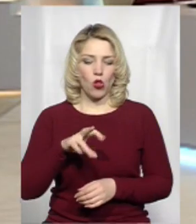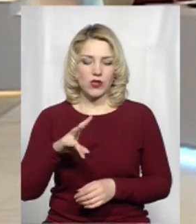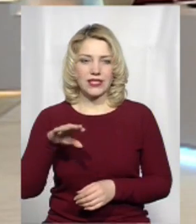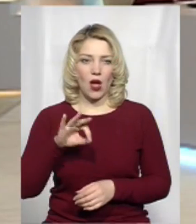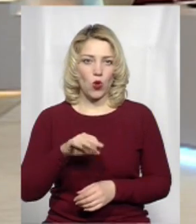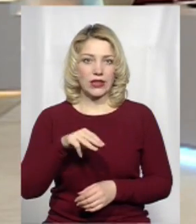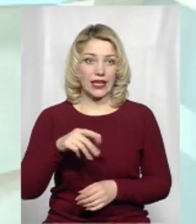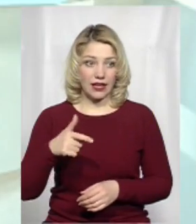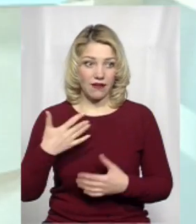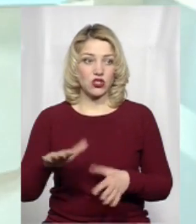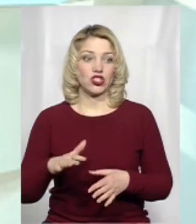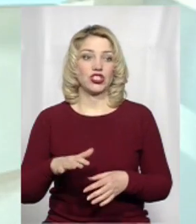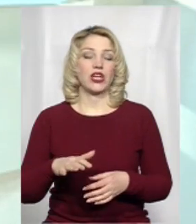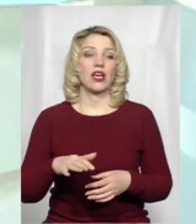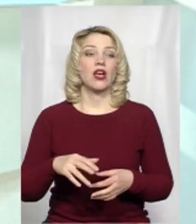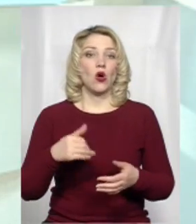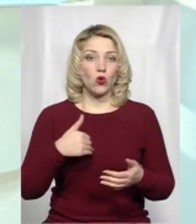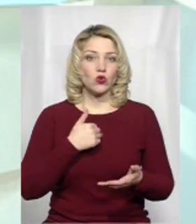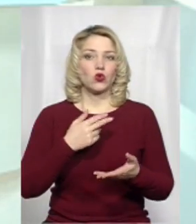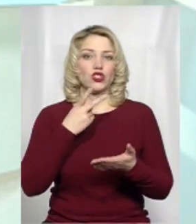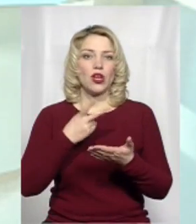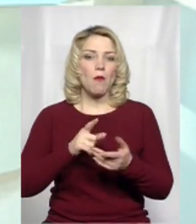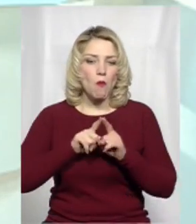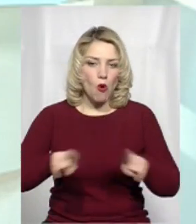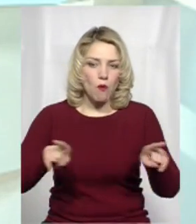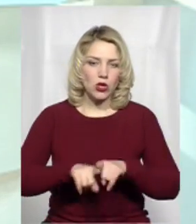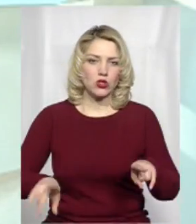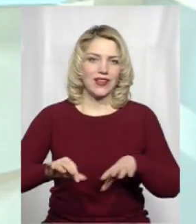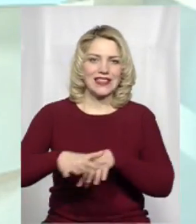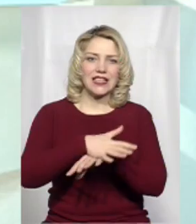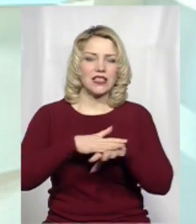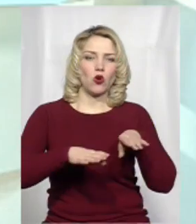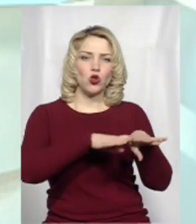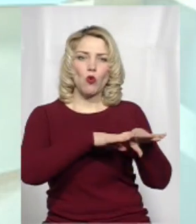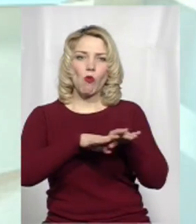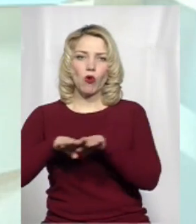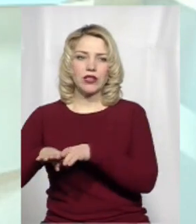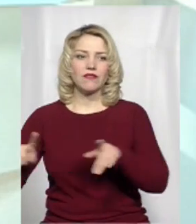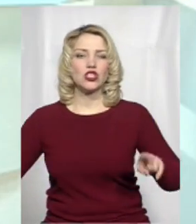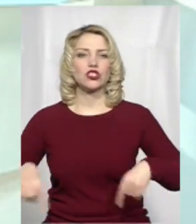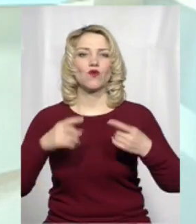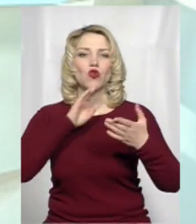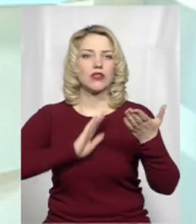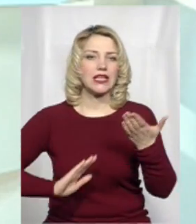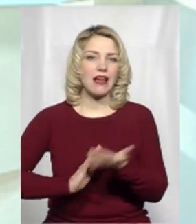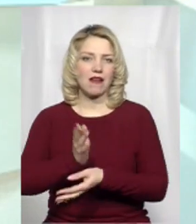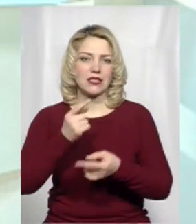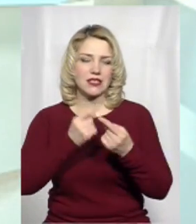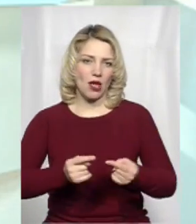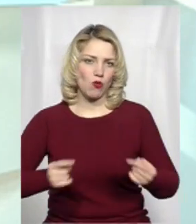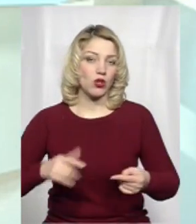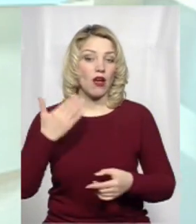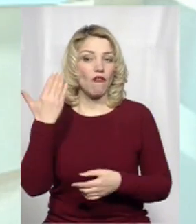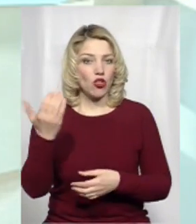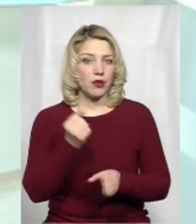вже дозріла до того, щоб популяризувати на належному рівні, створювати якісний продукт. Вони працюють в